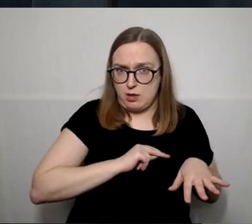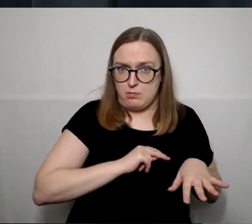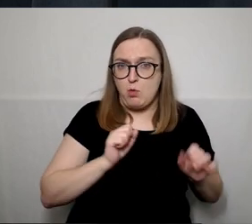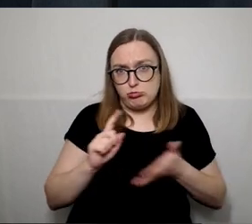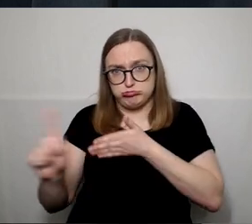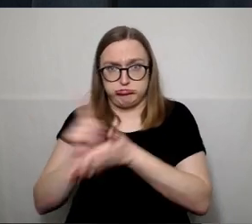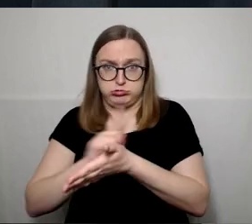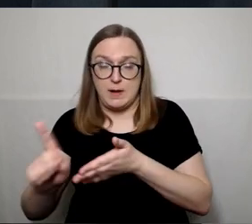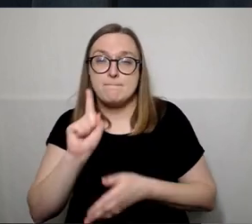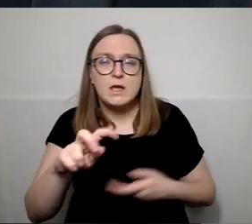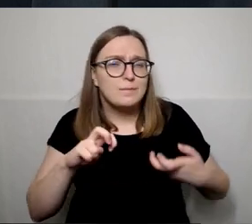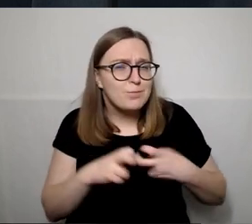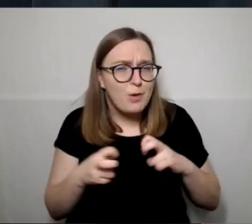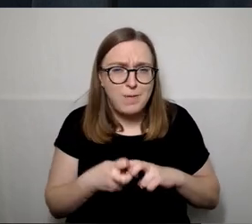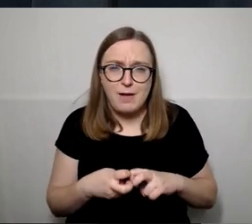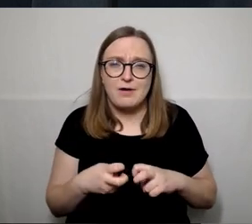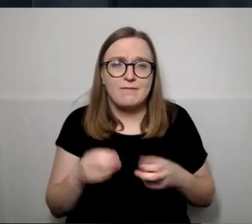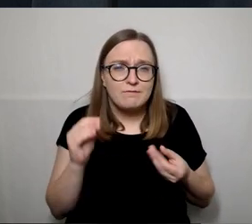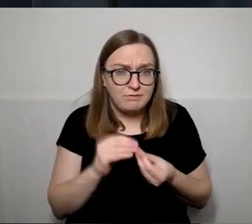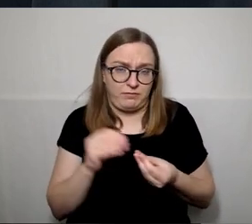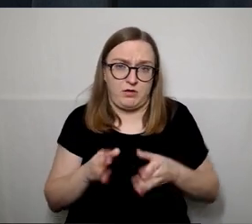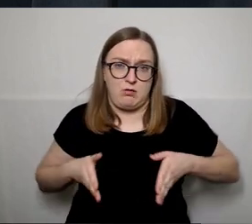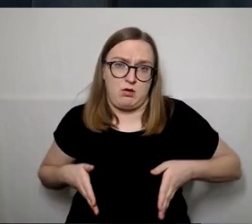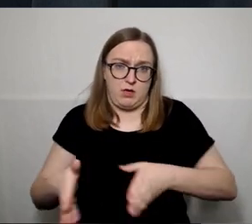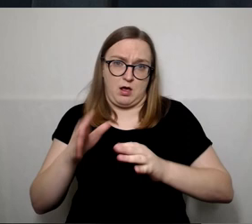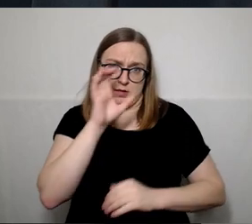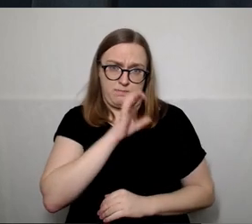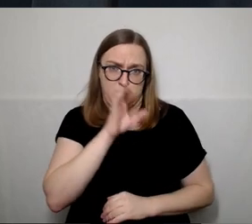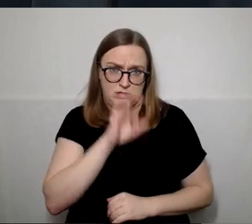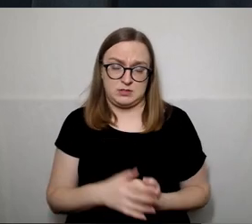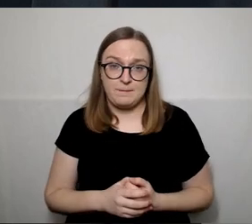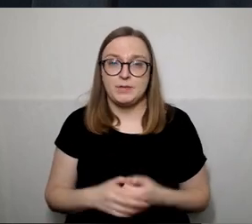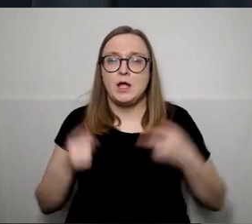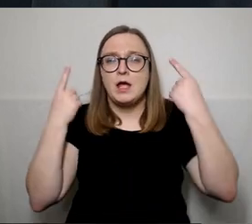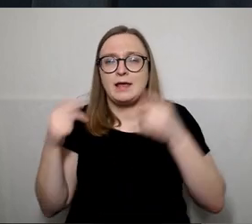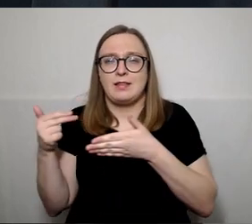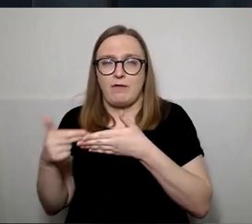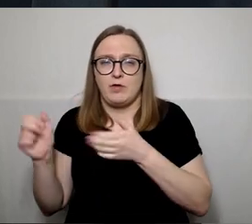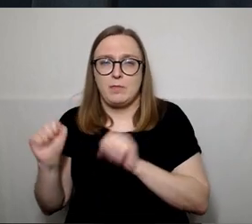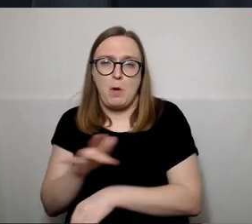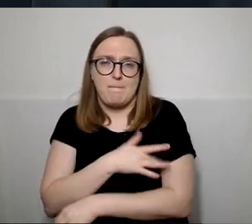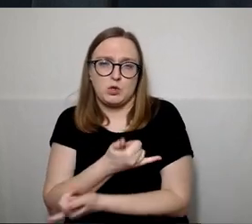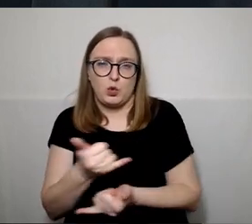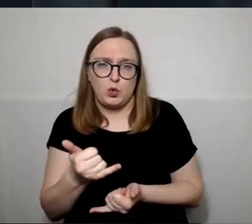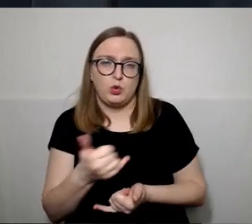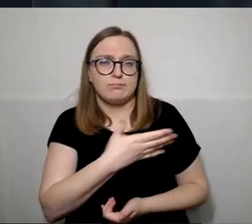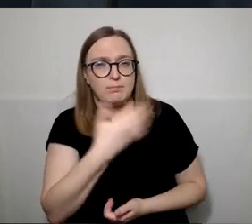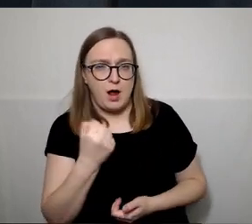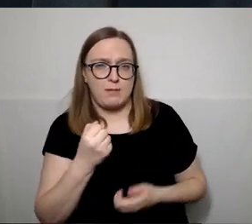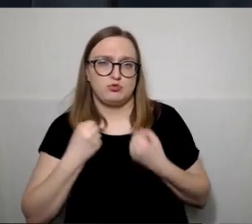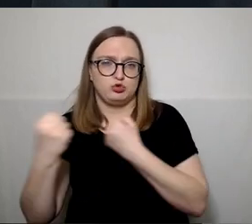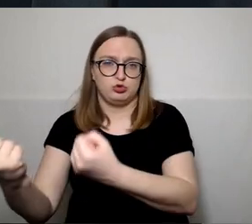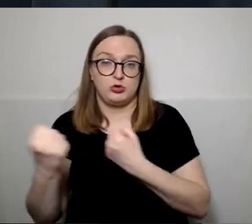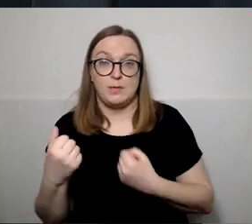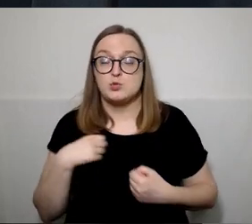prie tos didžiausios problemos susisiekimo. Yra iš kitų įmonių pavežėjimo paslauga, bet kai žmogus pasako, kurioje